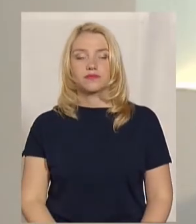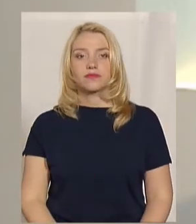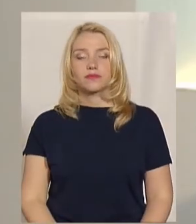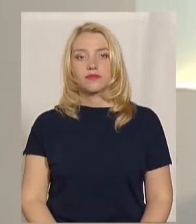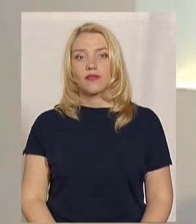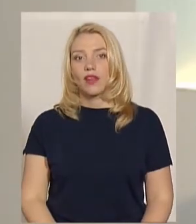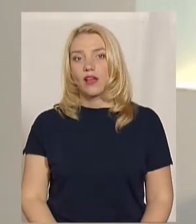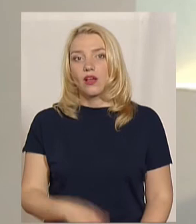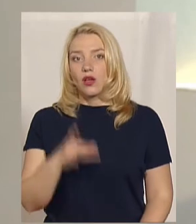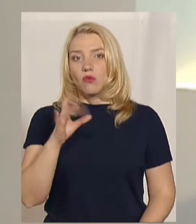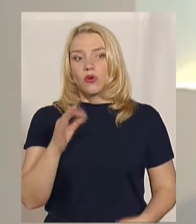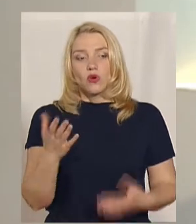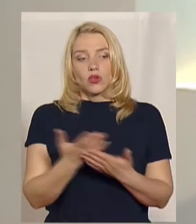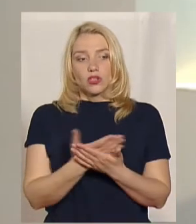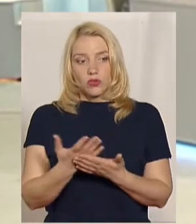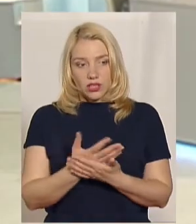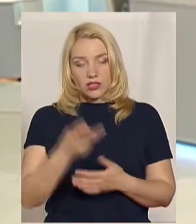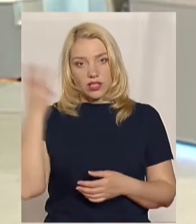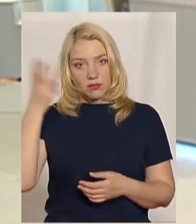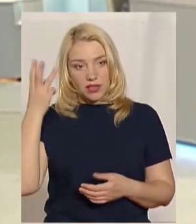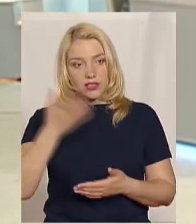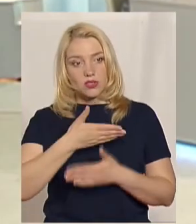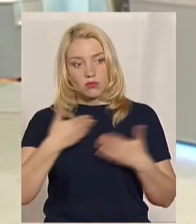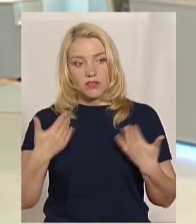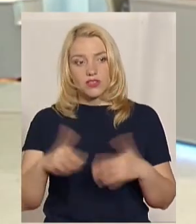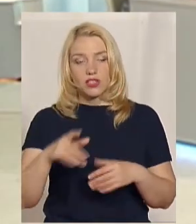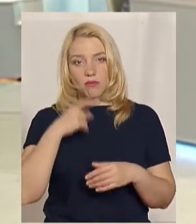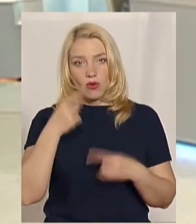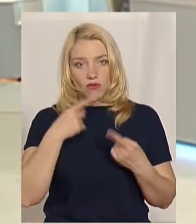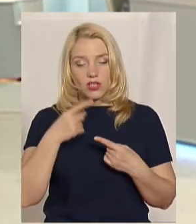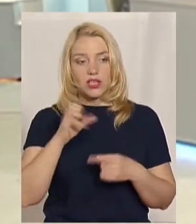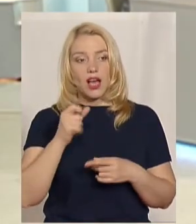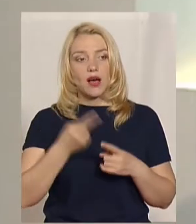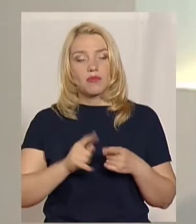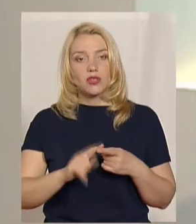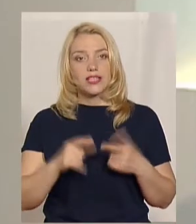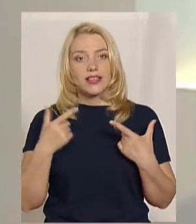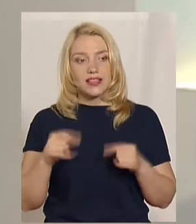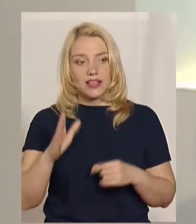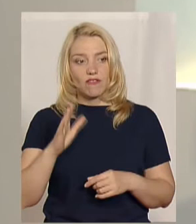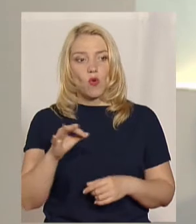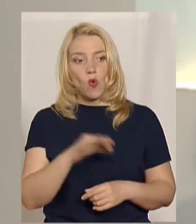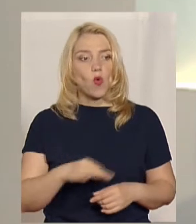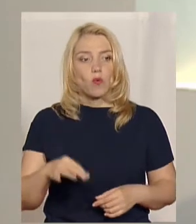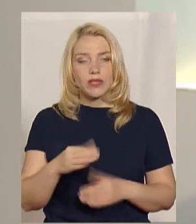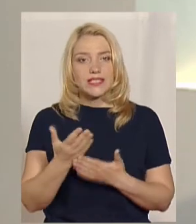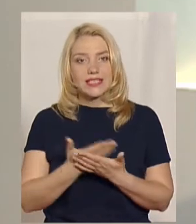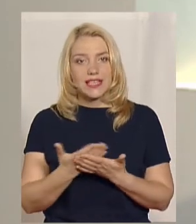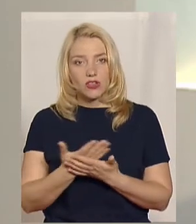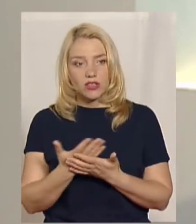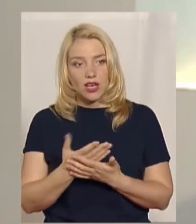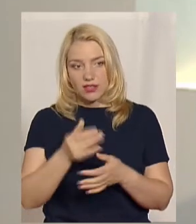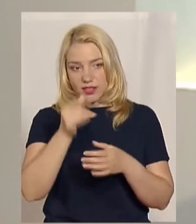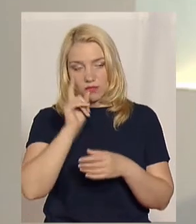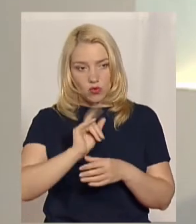Про кінотеатри Хмельницького ми поговорили. А про те, де в області кінотеатри поки не